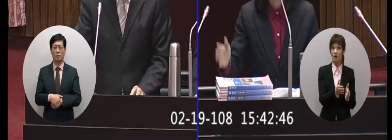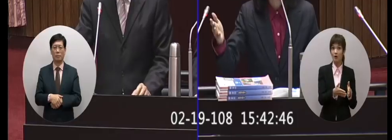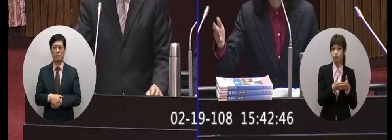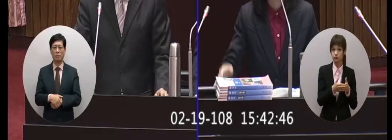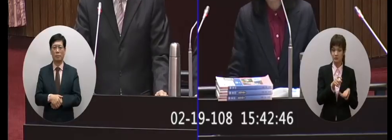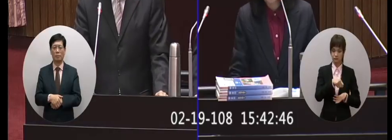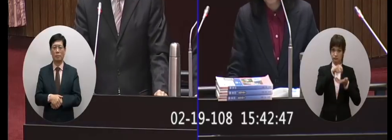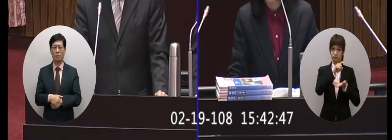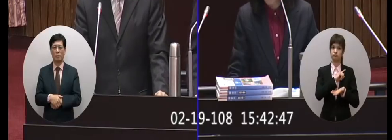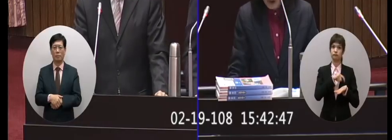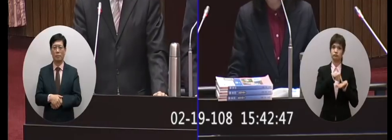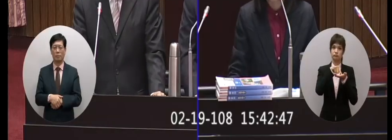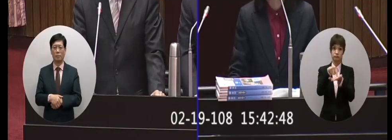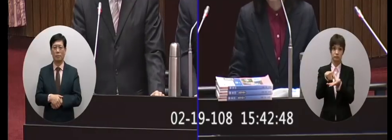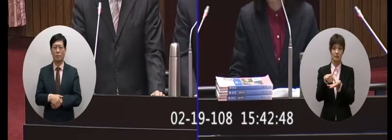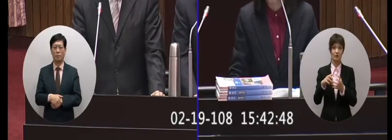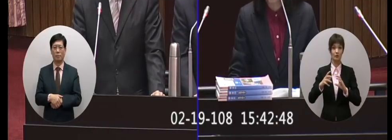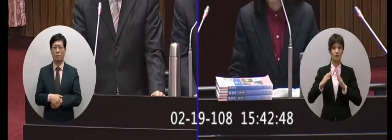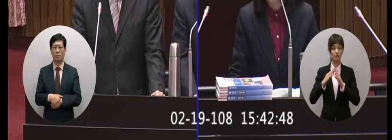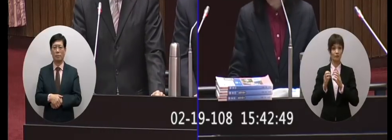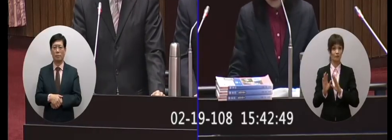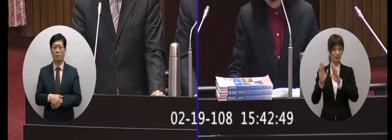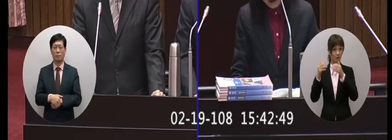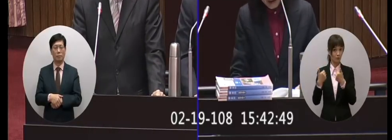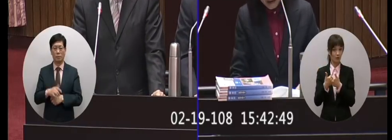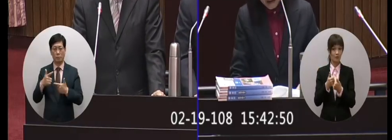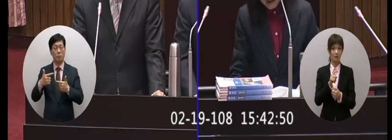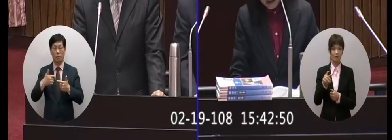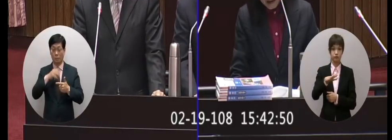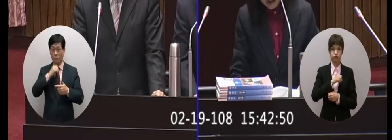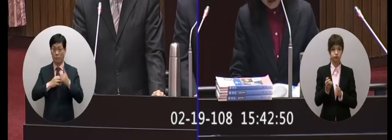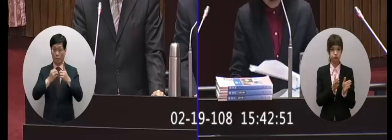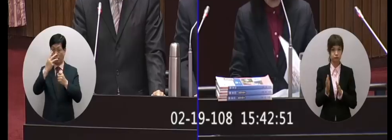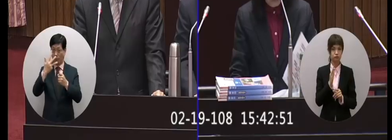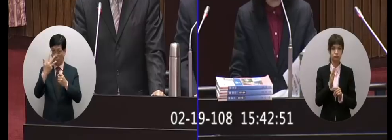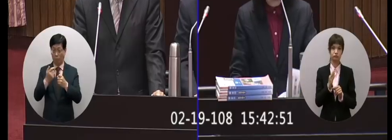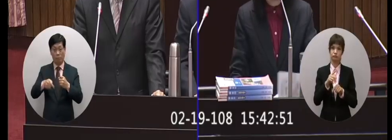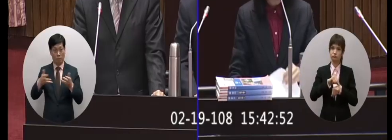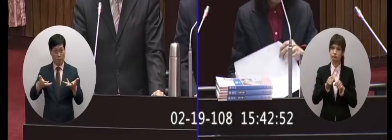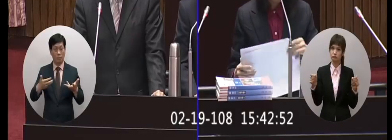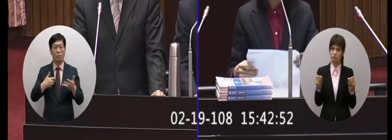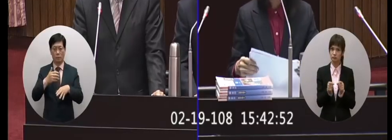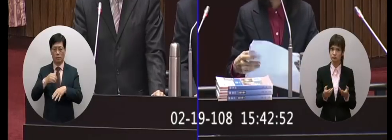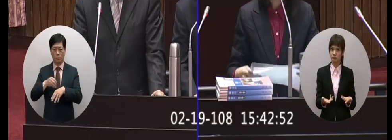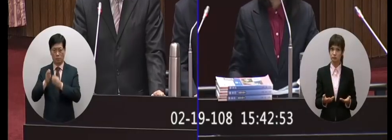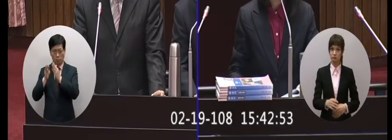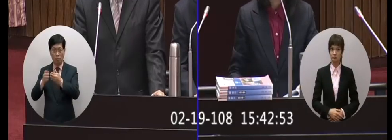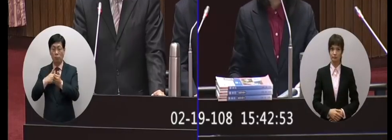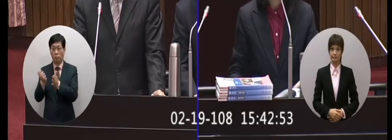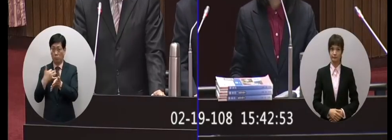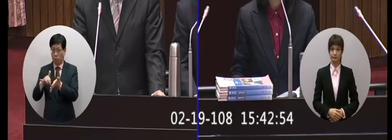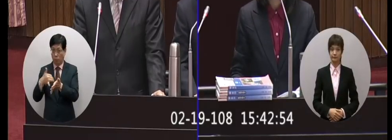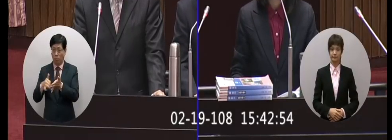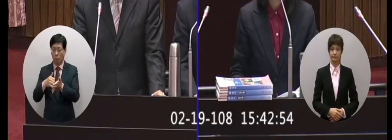那還有國發會來統籌要統籌多久沒有跟委員報告108年的部分我們會從我們相關的預